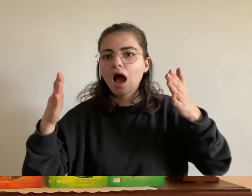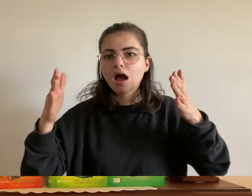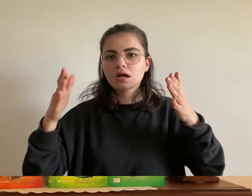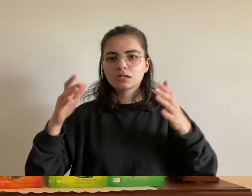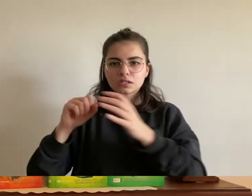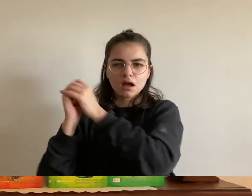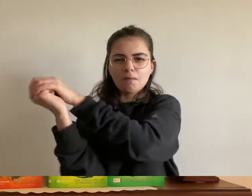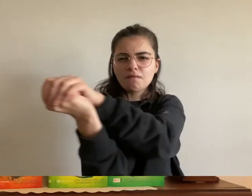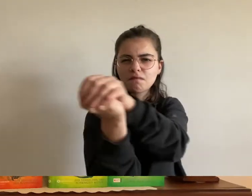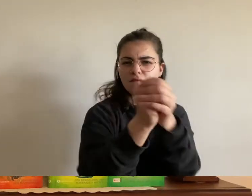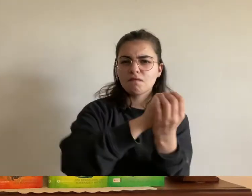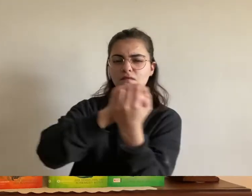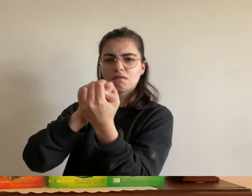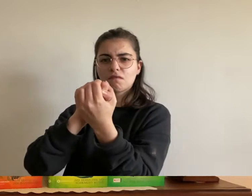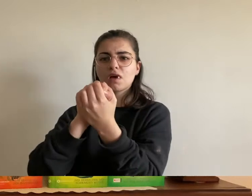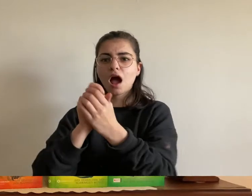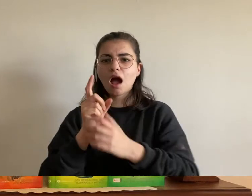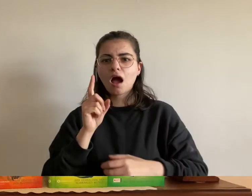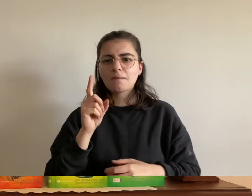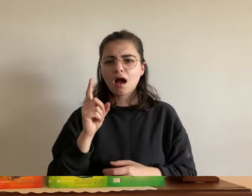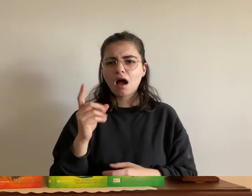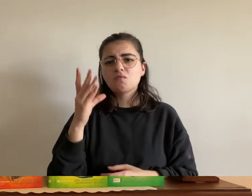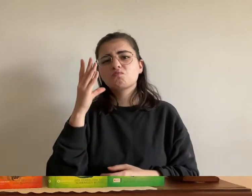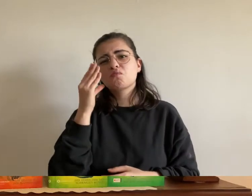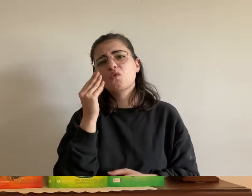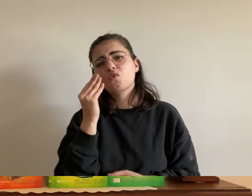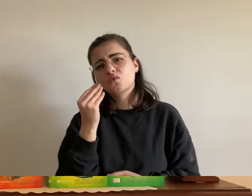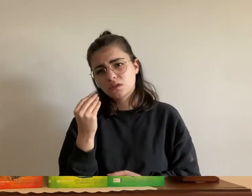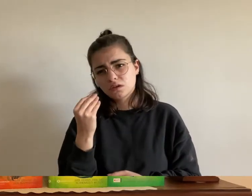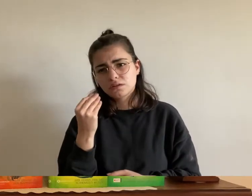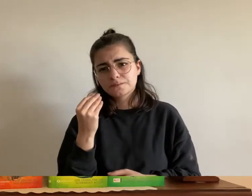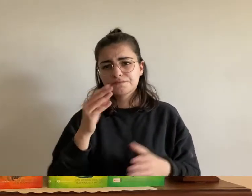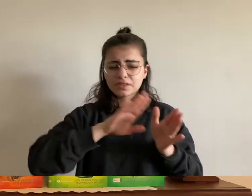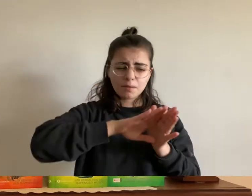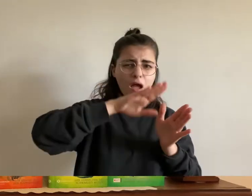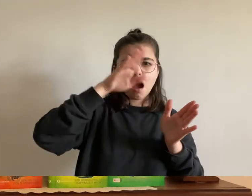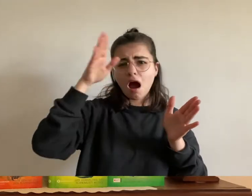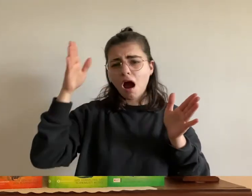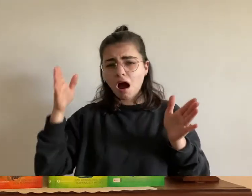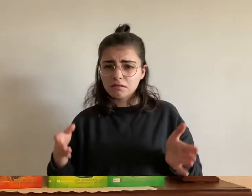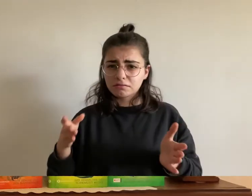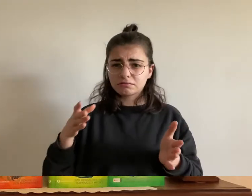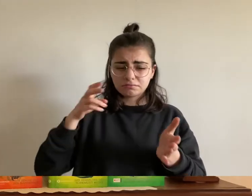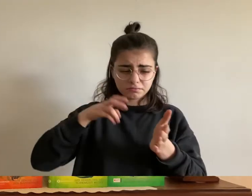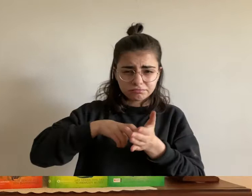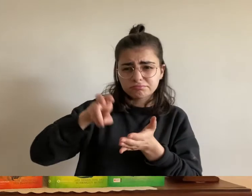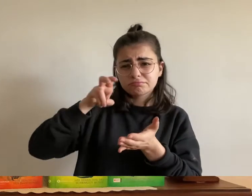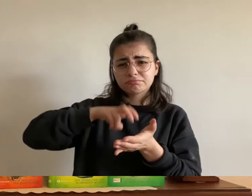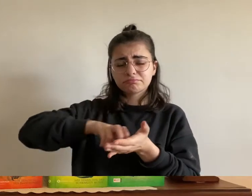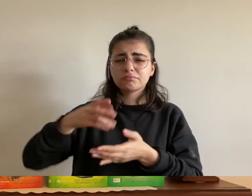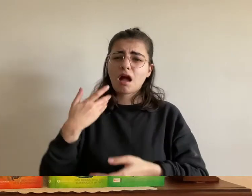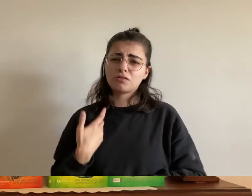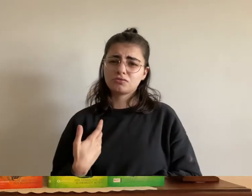weg durch die berge hat ihn erschöpft und seine arme wurden ihm auch langsam schwer wie lange würde er allein noch durchhalten